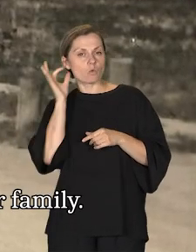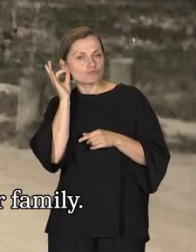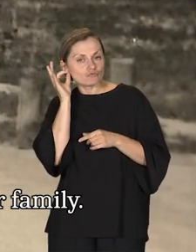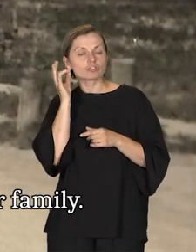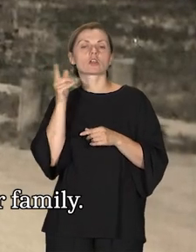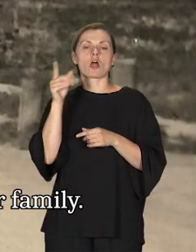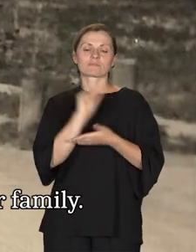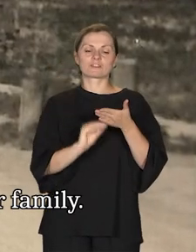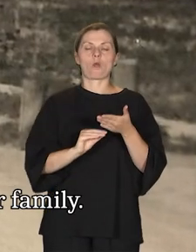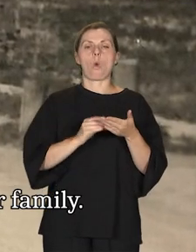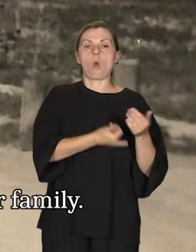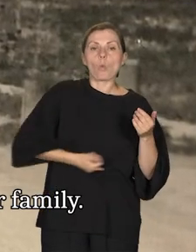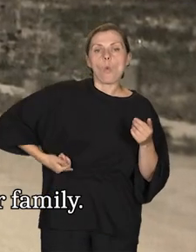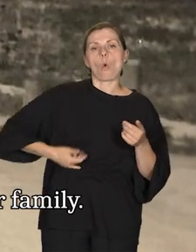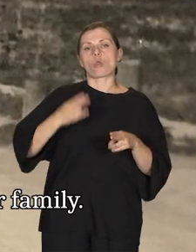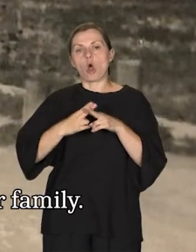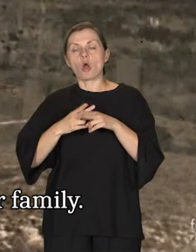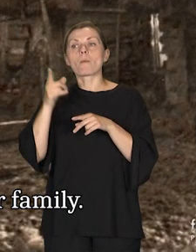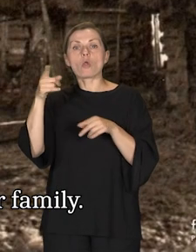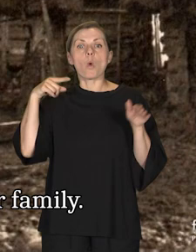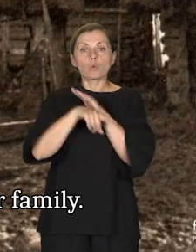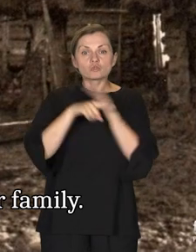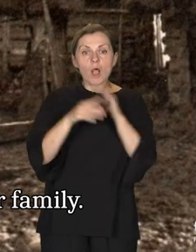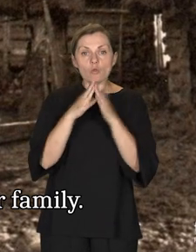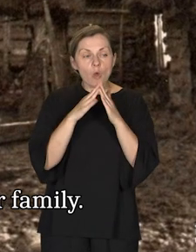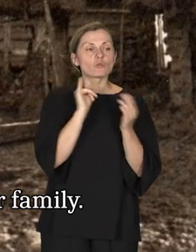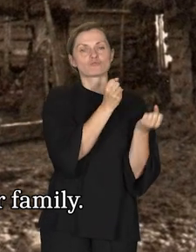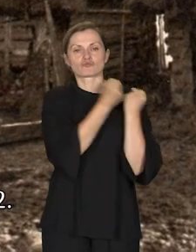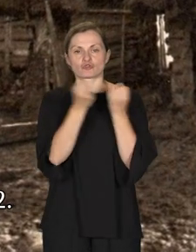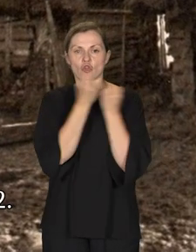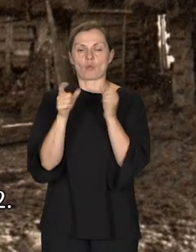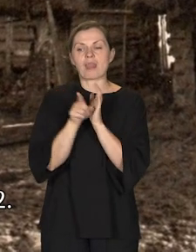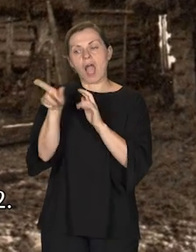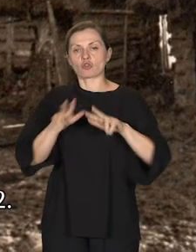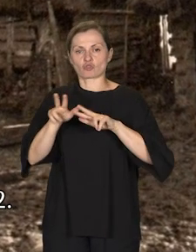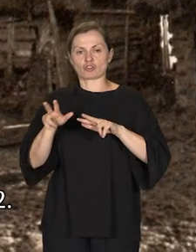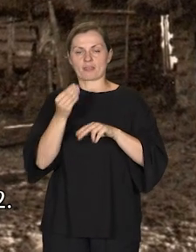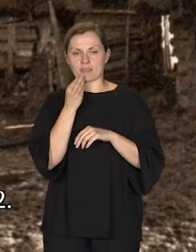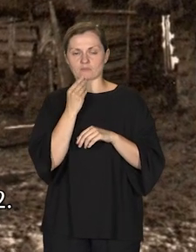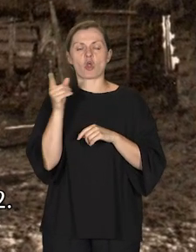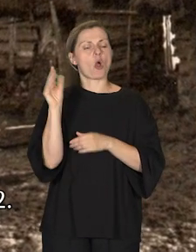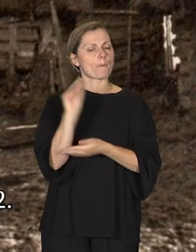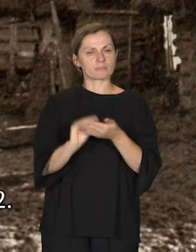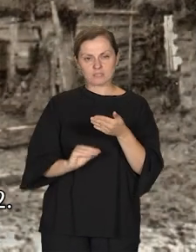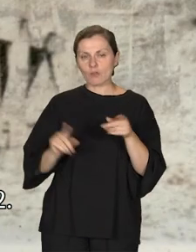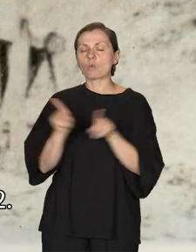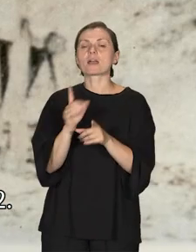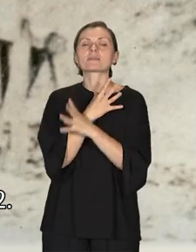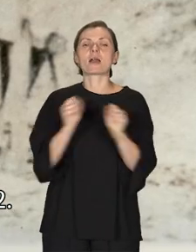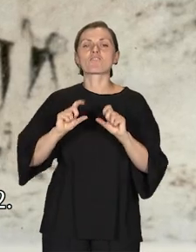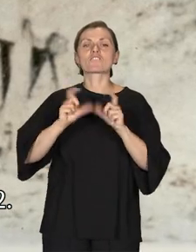choroby, a ona wymykała się właśnie z domu i przynosiła rodzinie jedzenie. I też opisała te tragiczne wydarzenia,